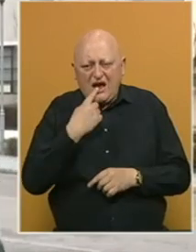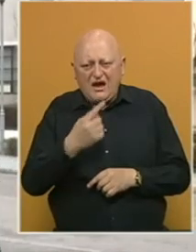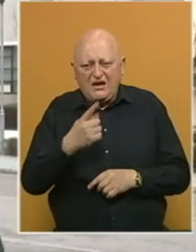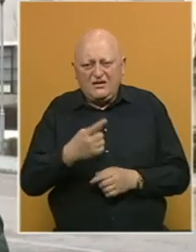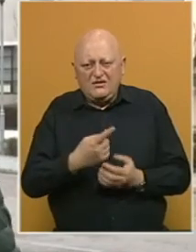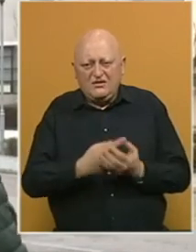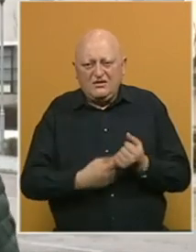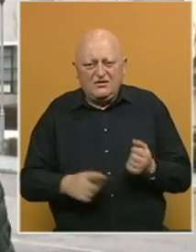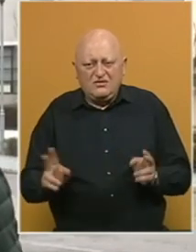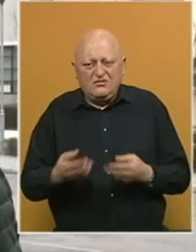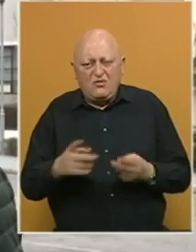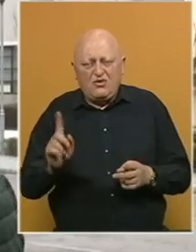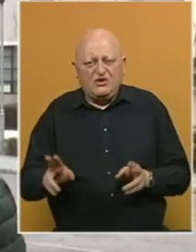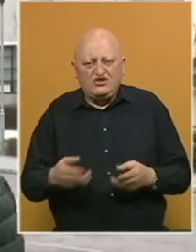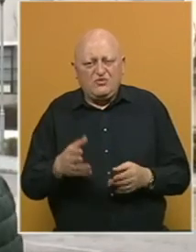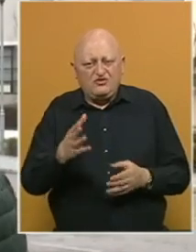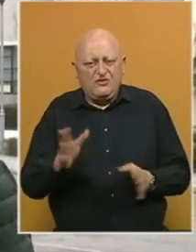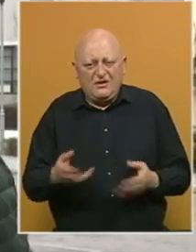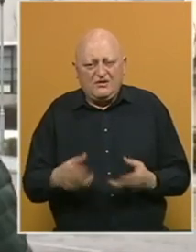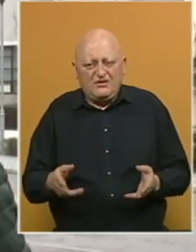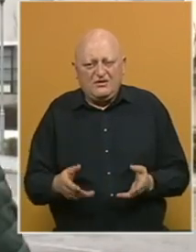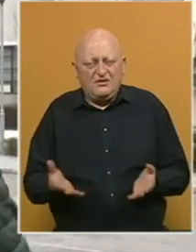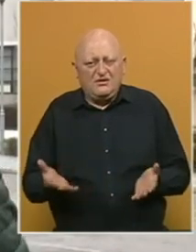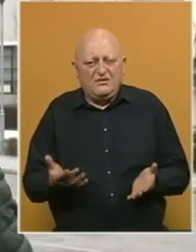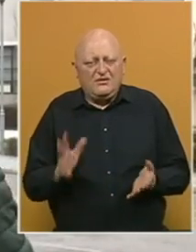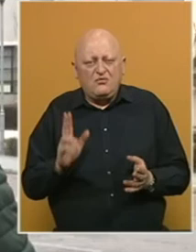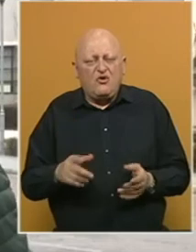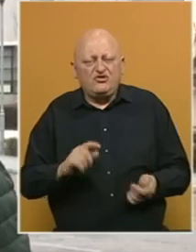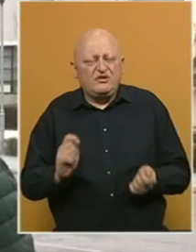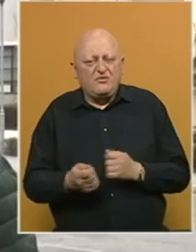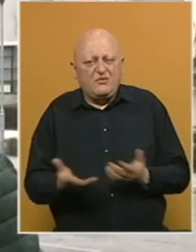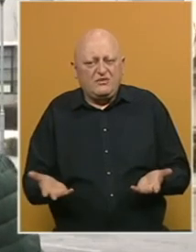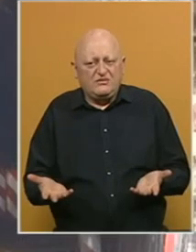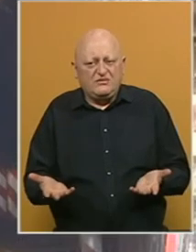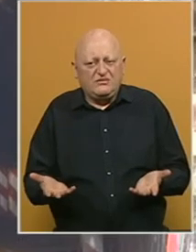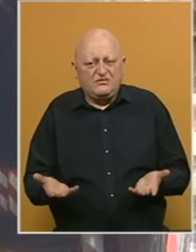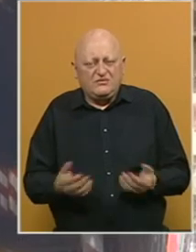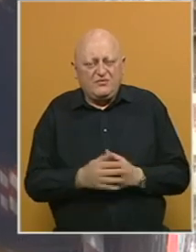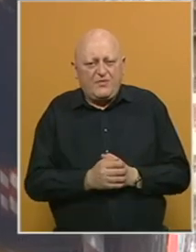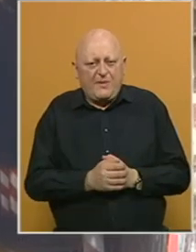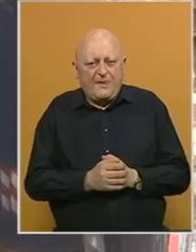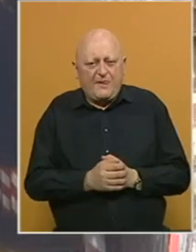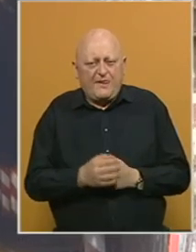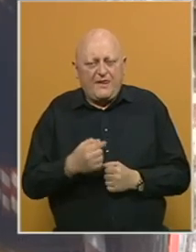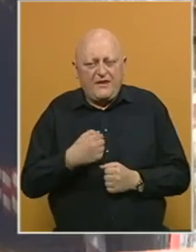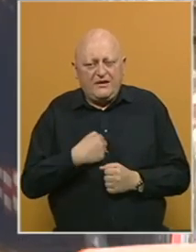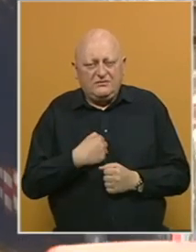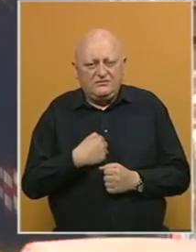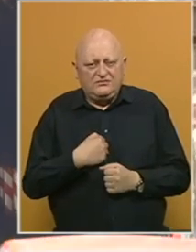ovo dalje neće moći. Neće ovo moći ovako. Nešto će morati, nešto sam mnjenjati. Ja sam